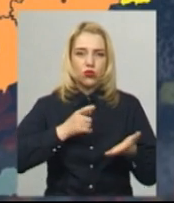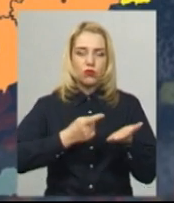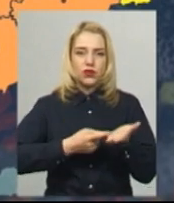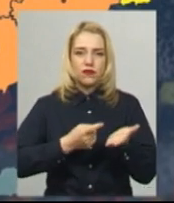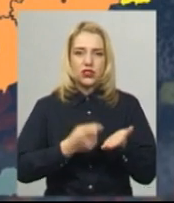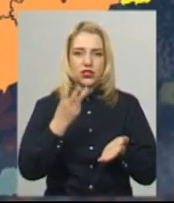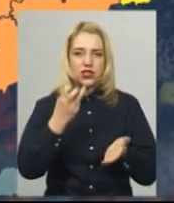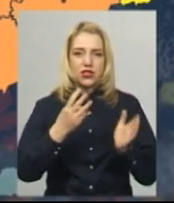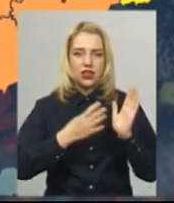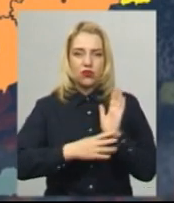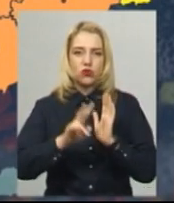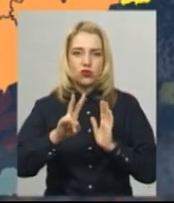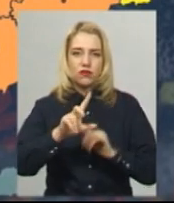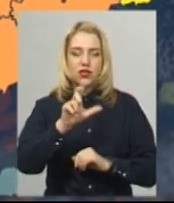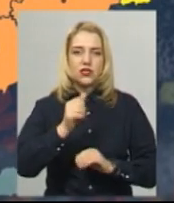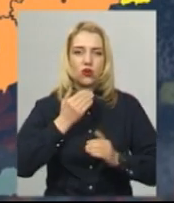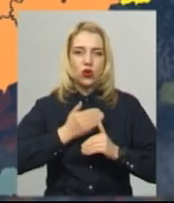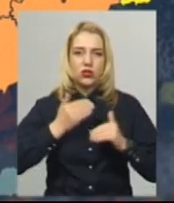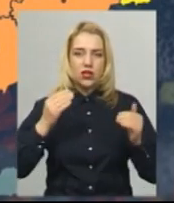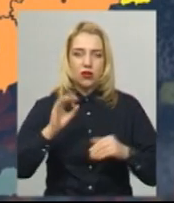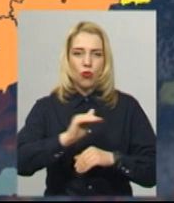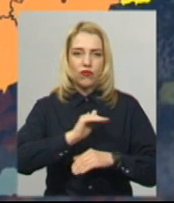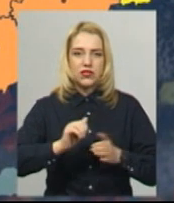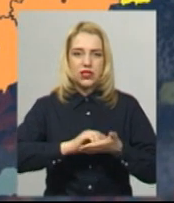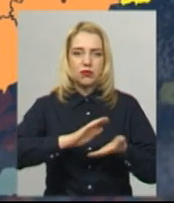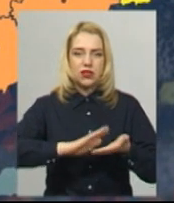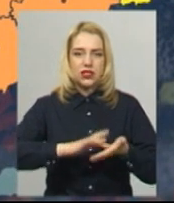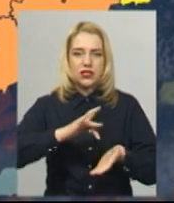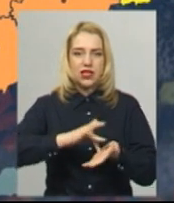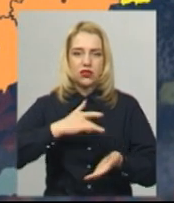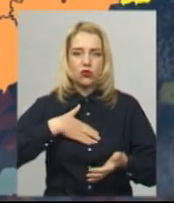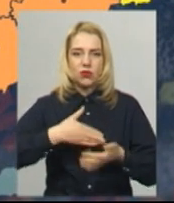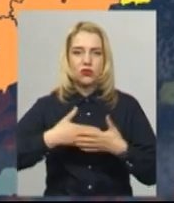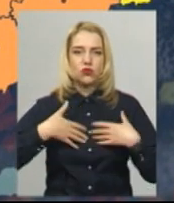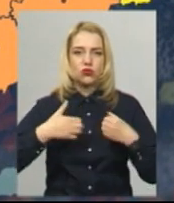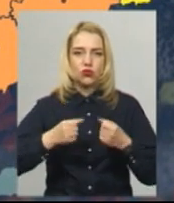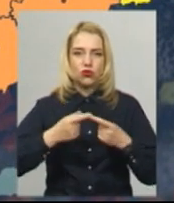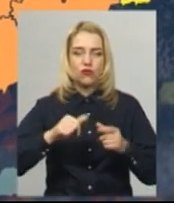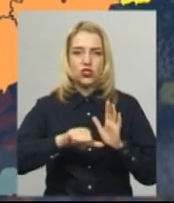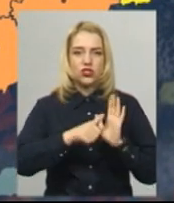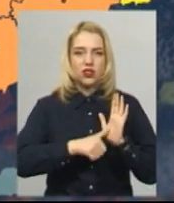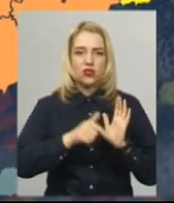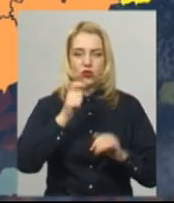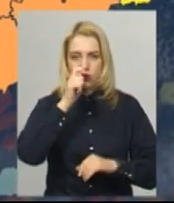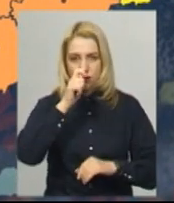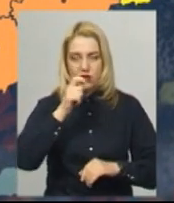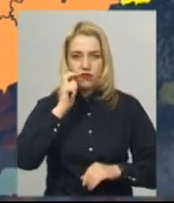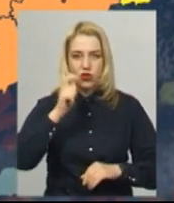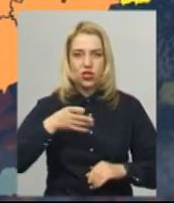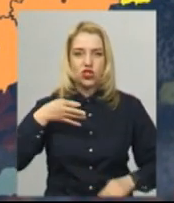392. За останніми офіційними даними Центру громадського здоров'я, 16 квітня в Україні